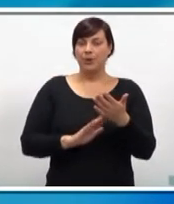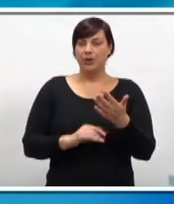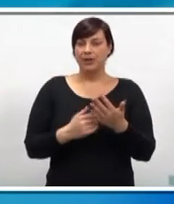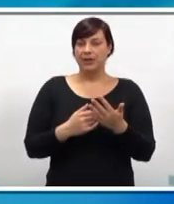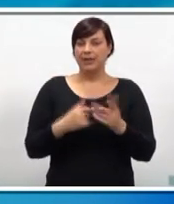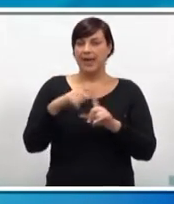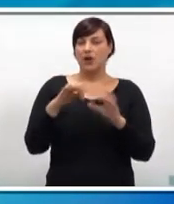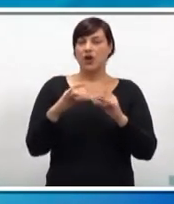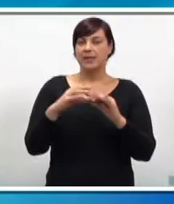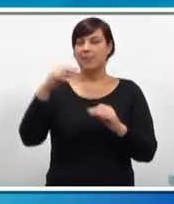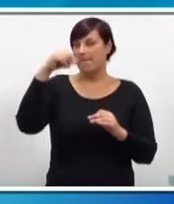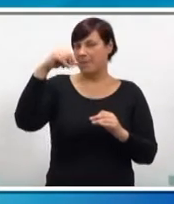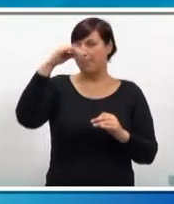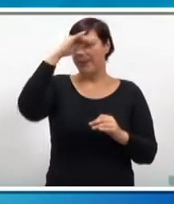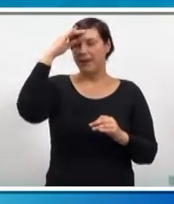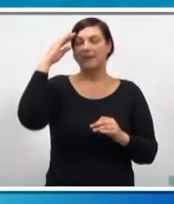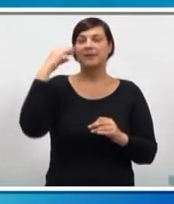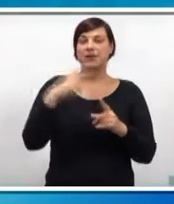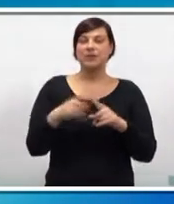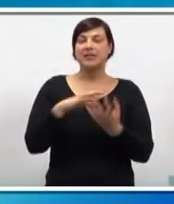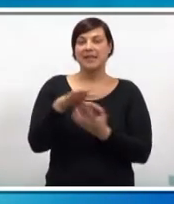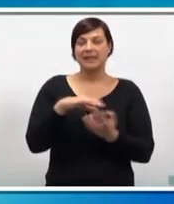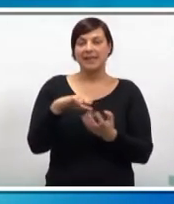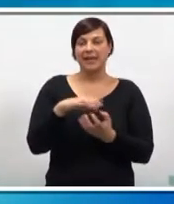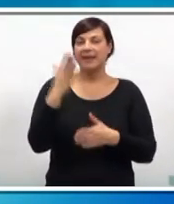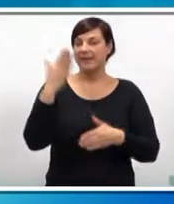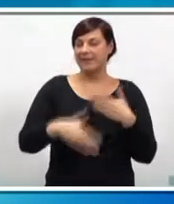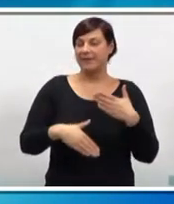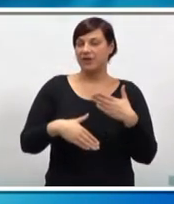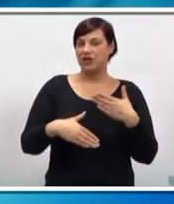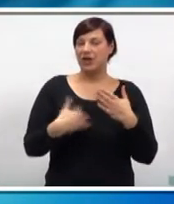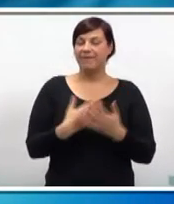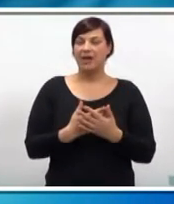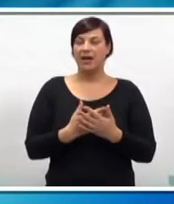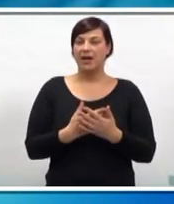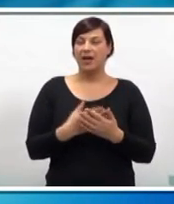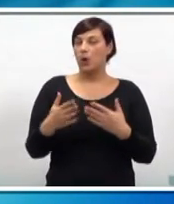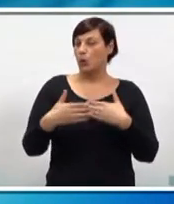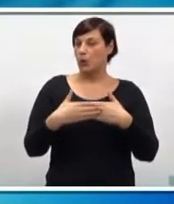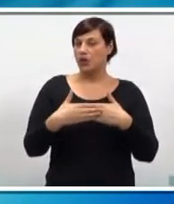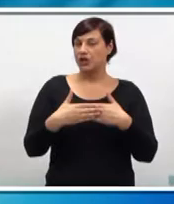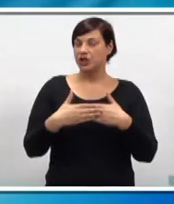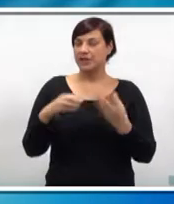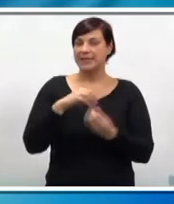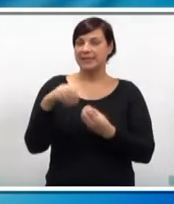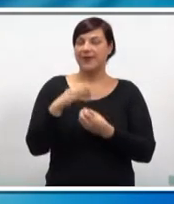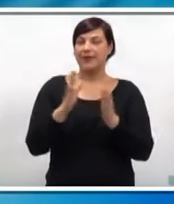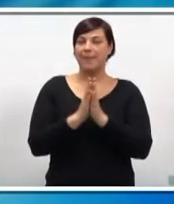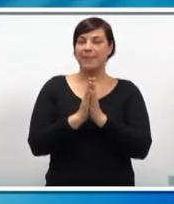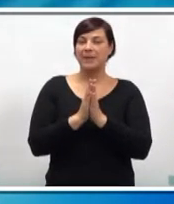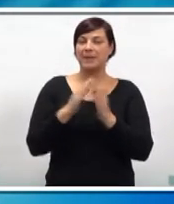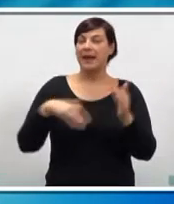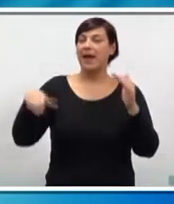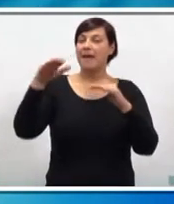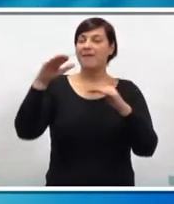Započinje korizma pepelnicom, čistom srijedom to je današnji dan i završava uoči sve te mise na